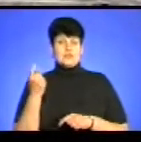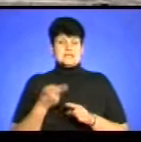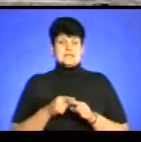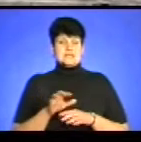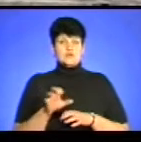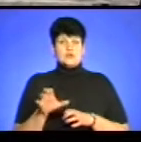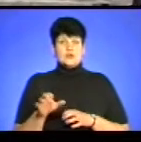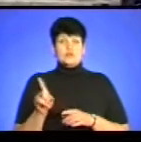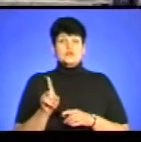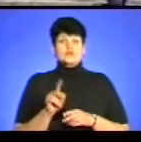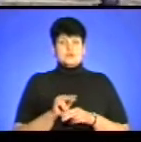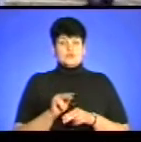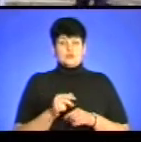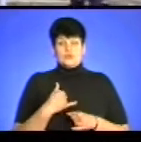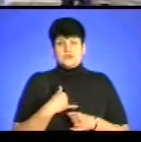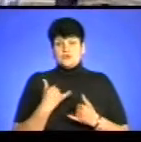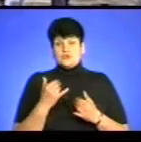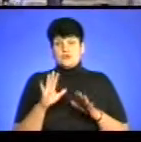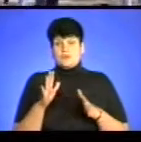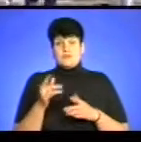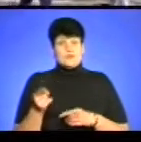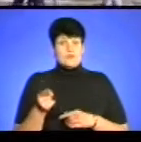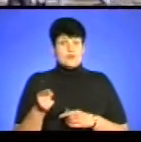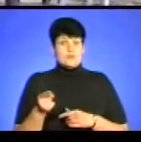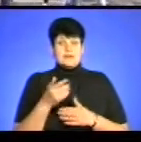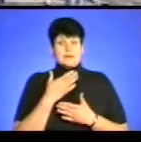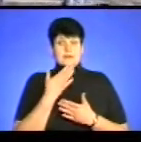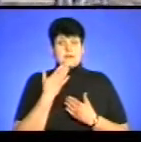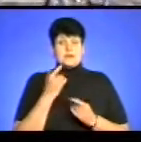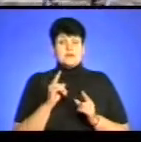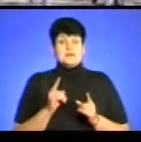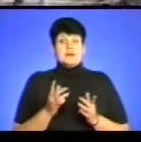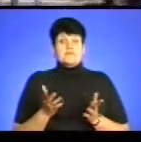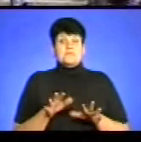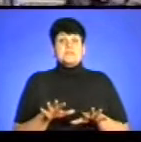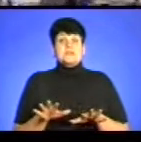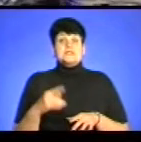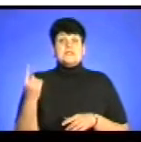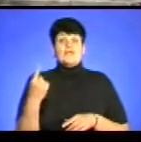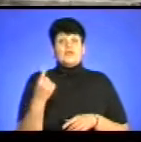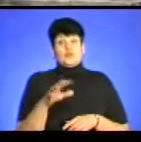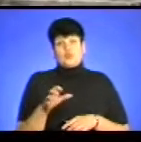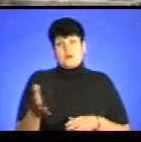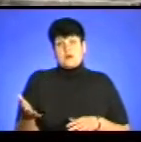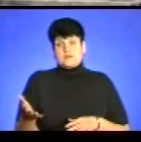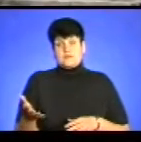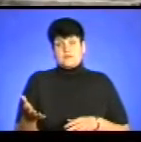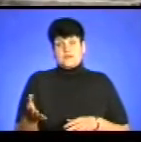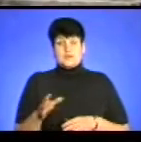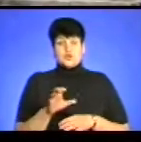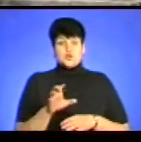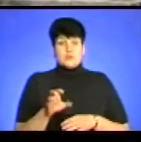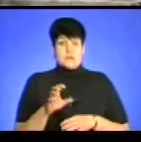собак чомусь навчити. У нас на сьогоднішній момент в Тернополі навіть немає толком місць для вигулу собак. Собак таких